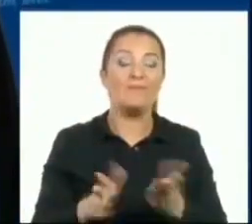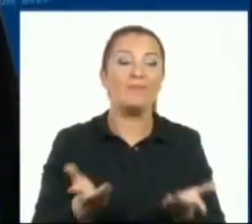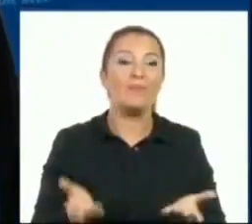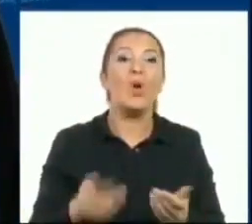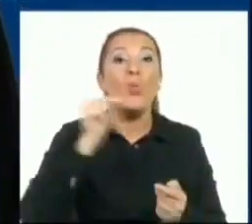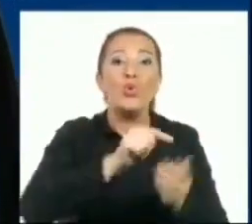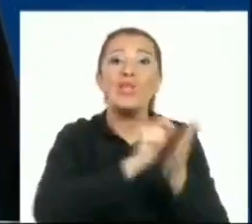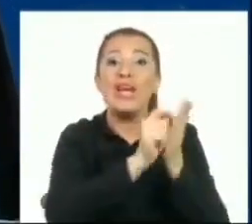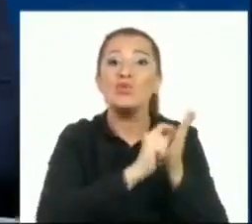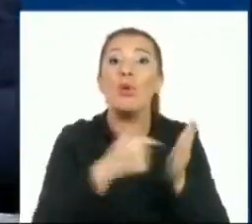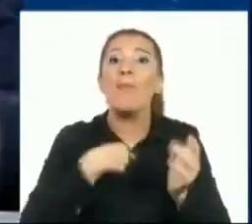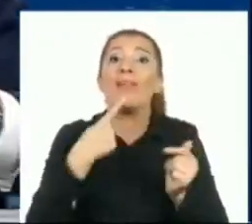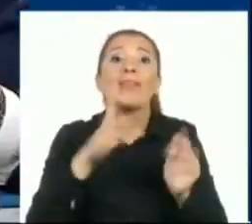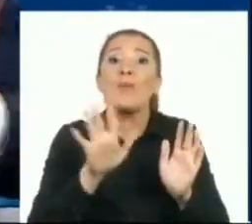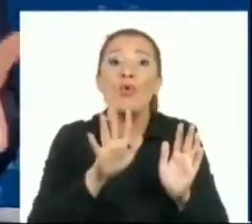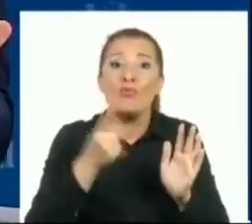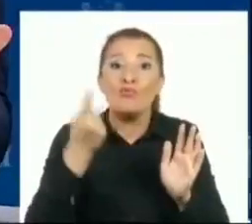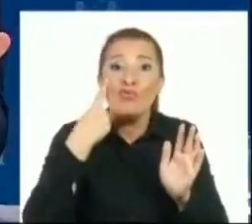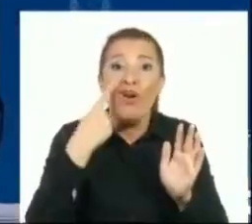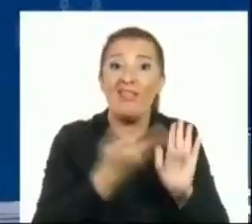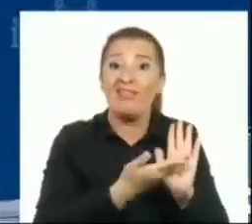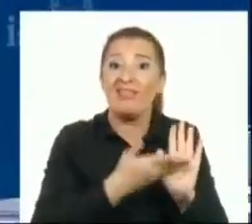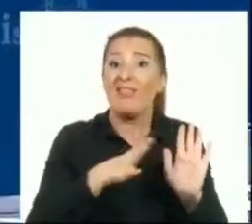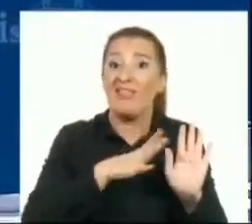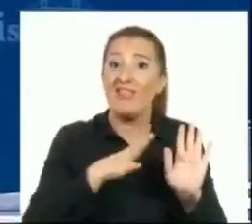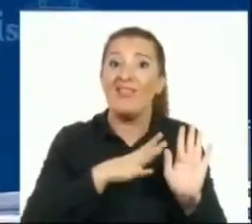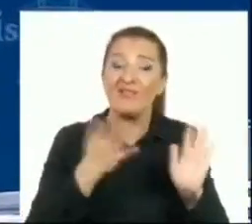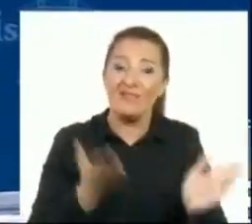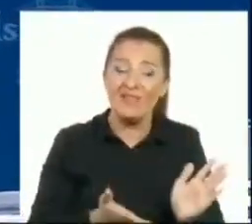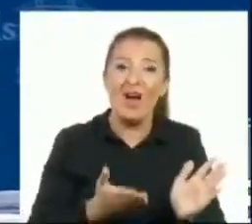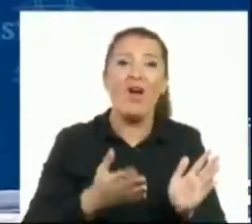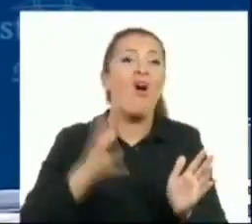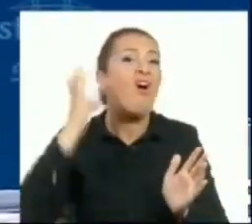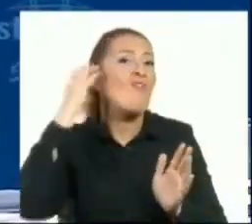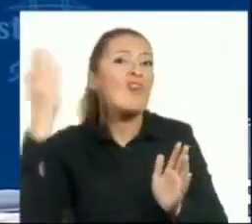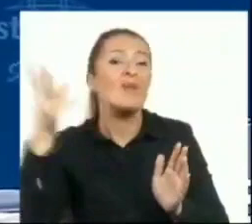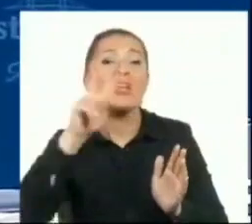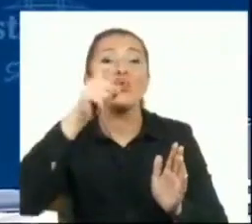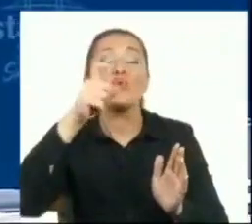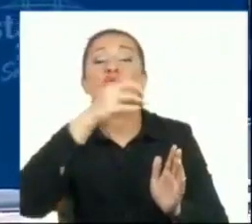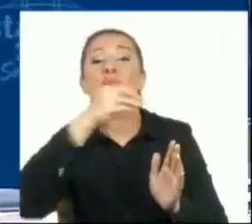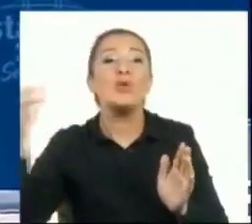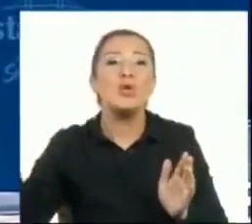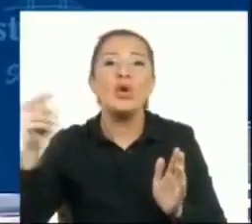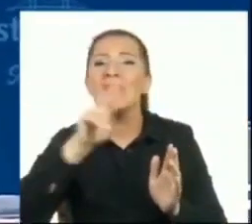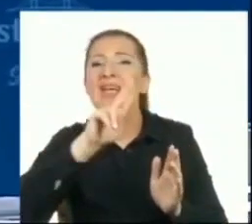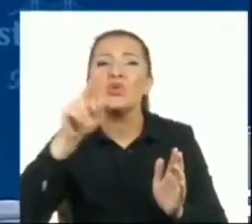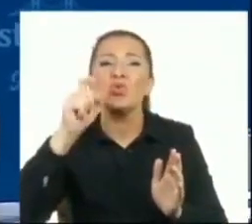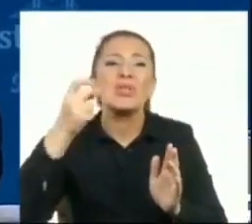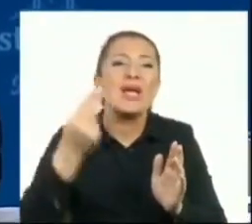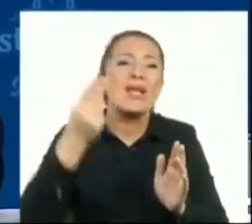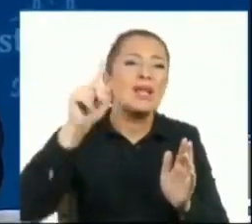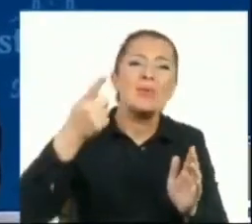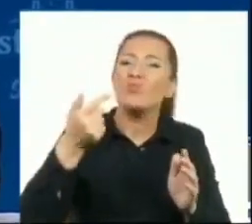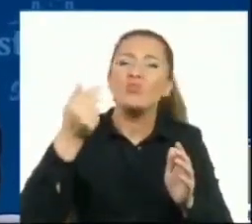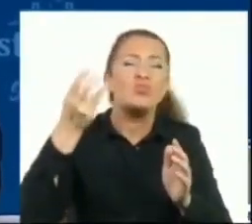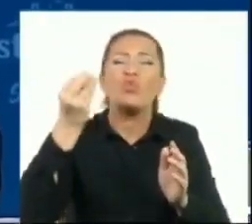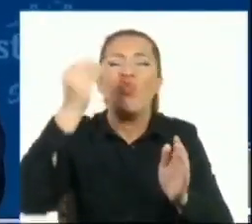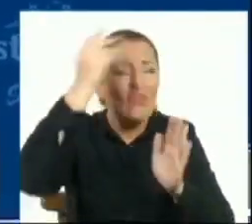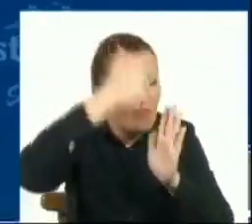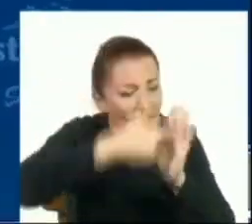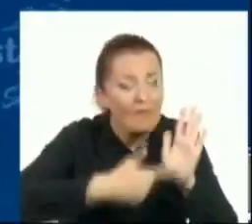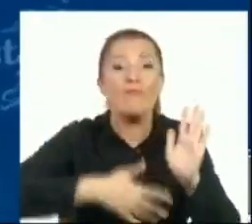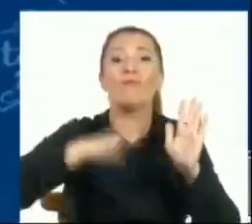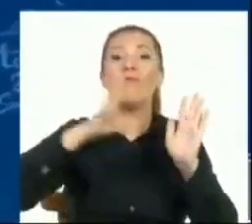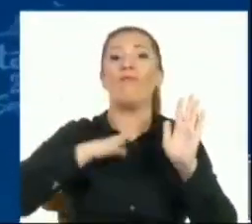Burada yazıyor yani ben demiyorum bunları. Ensar Vakfı'na yirmi dokuz milyon yedi yüz doksan yedi bin. Ya bu bunun gibi aşağıya sıralayabilirim.